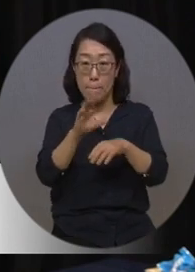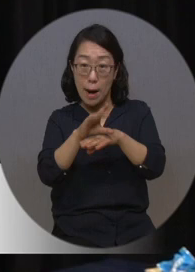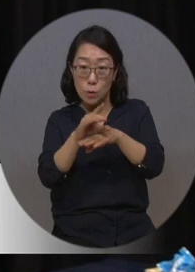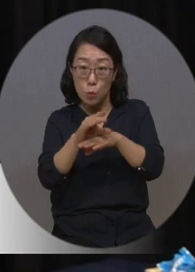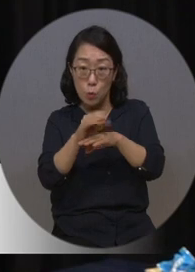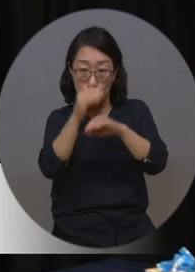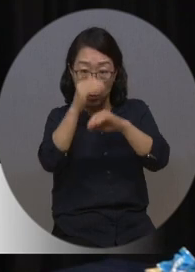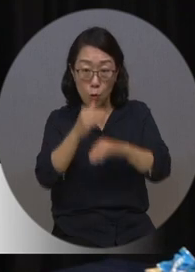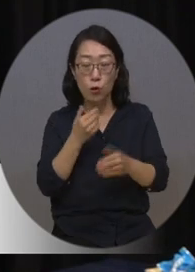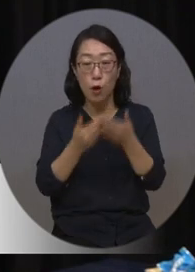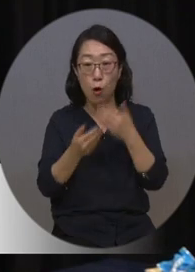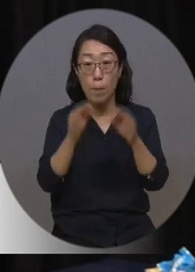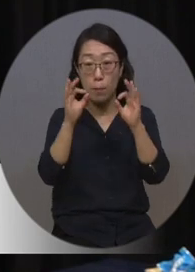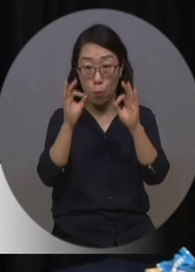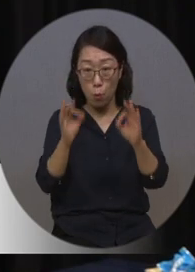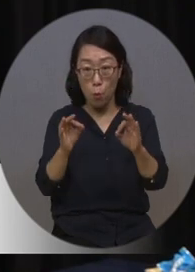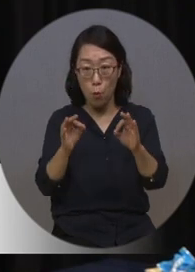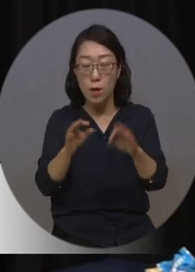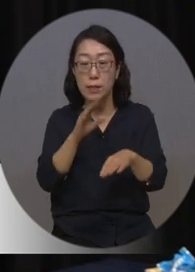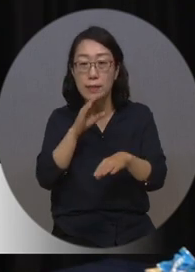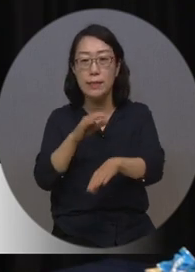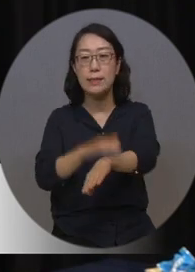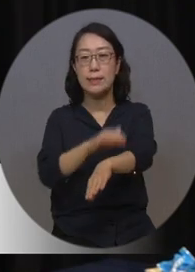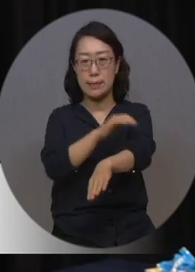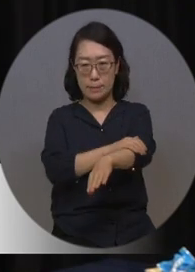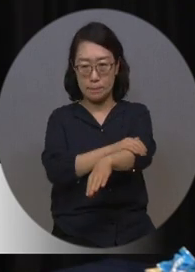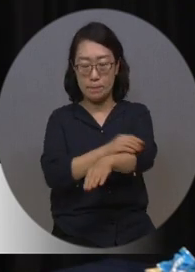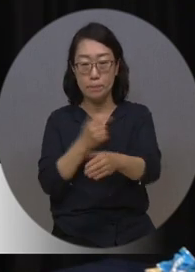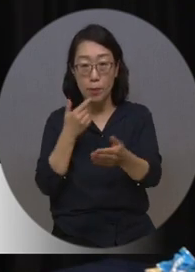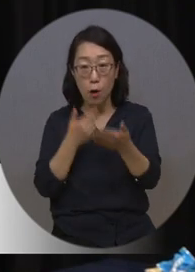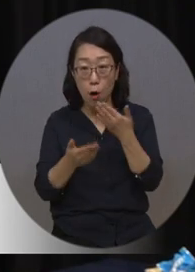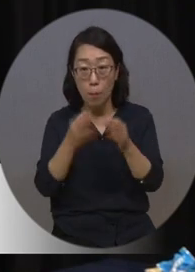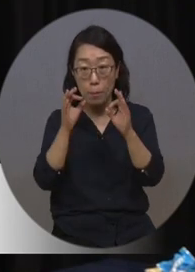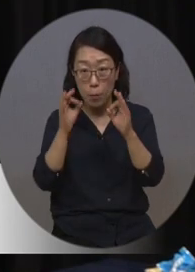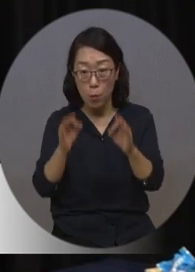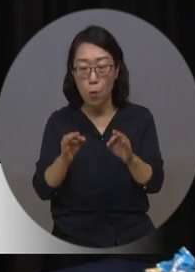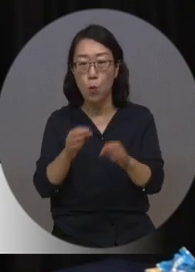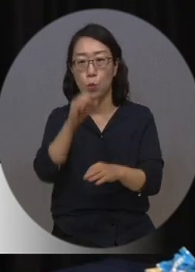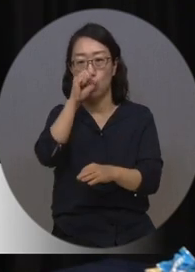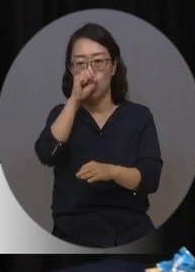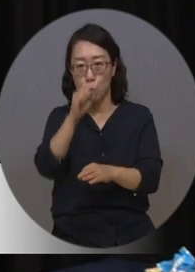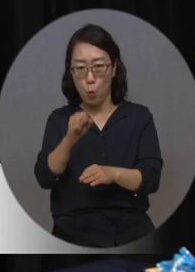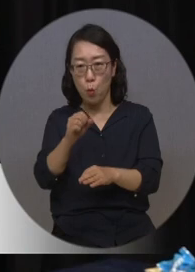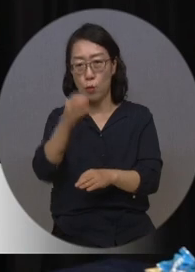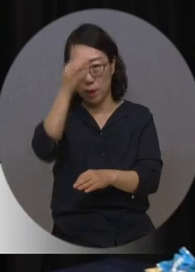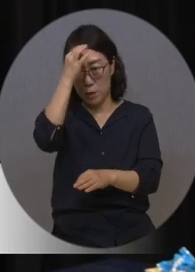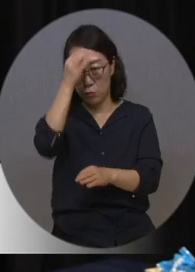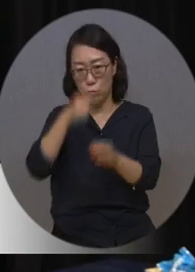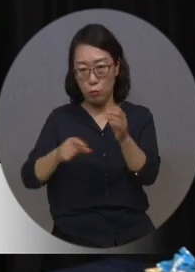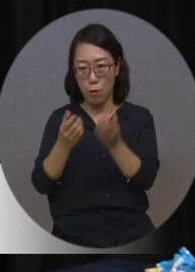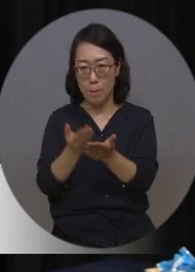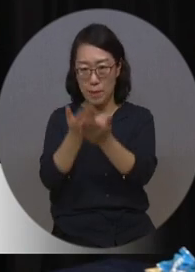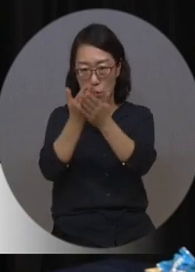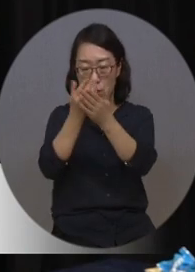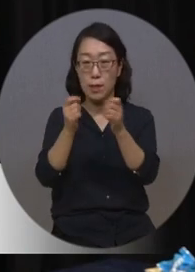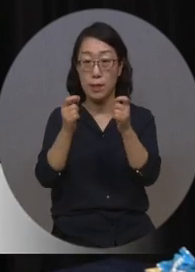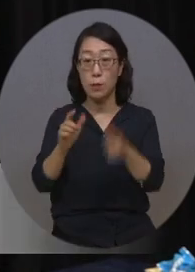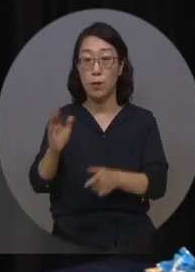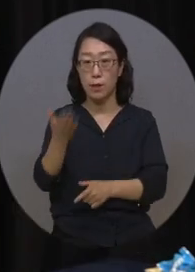경험하고 현장 학습을 통해서 우수한 인력으로 거듭나는 기회가 되기를